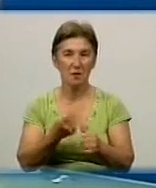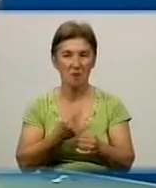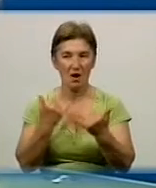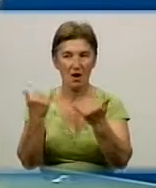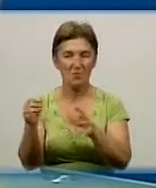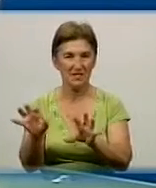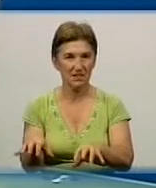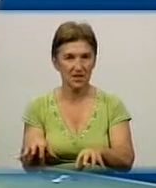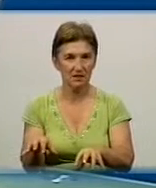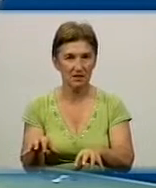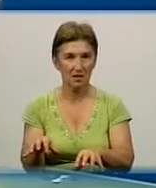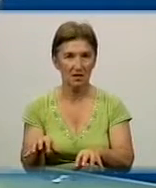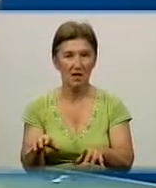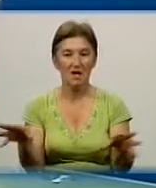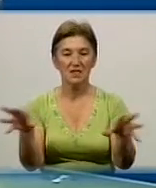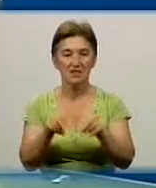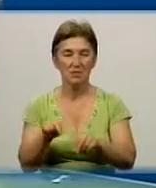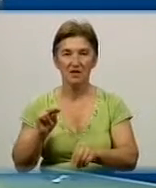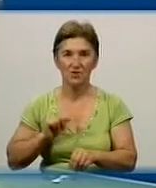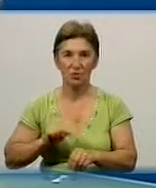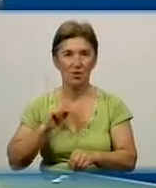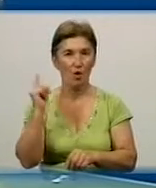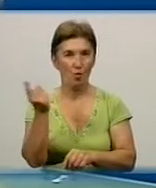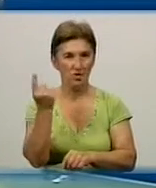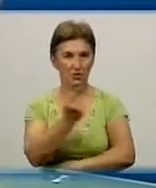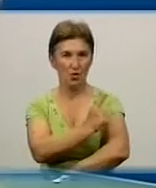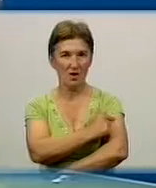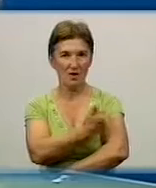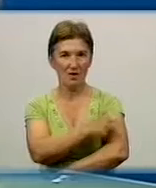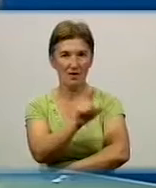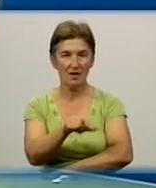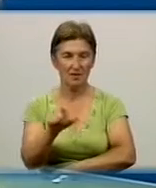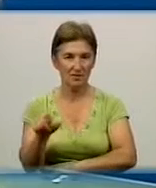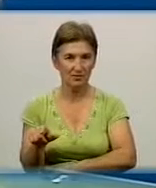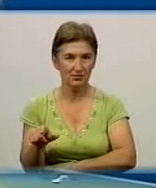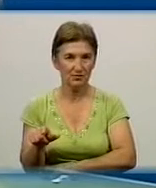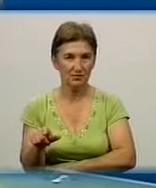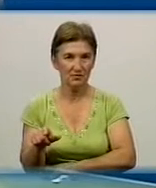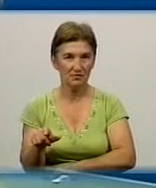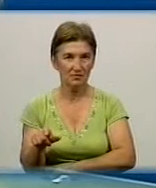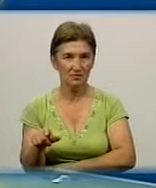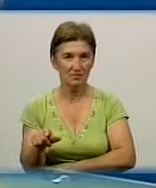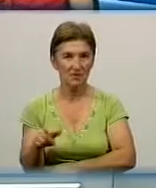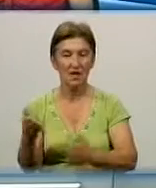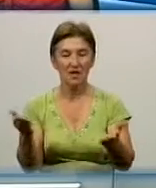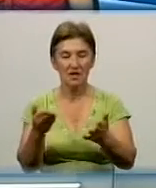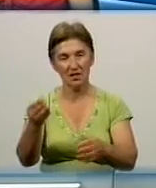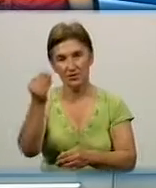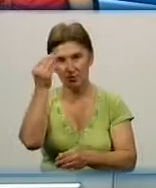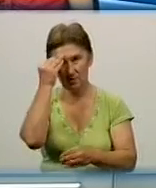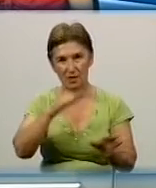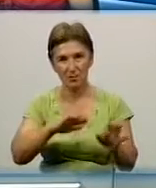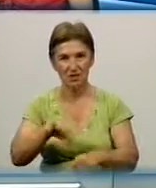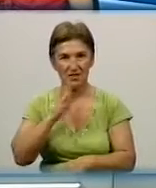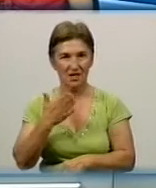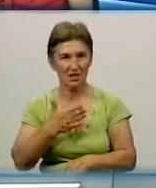співробітникам лікарні, обласної, вони теж побачать, які думки після нашого спілкування